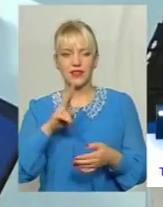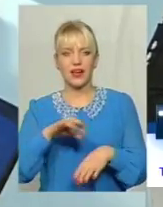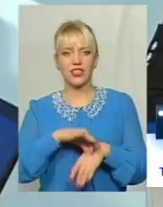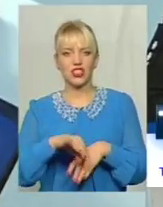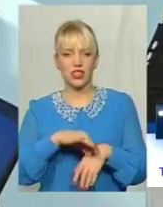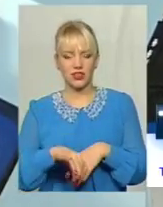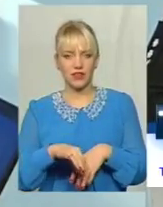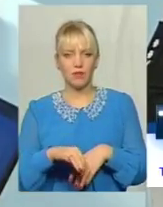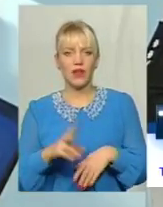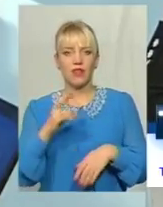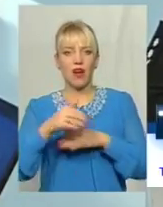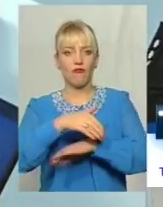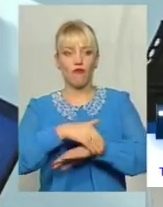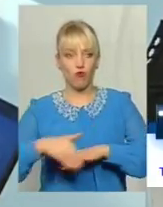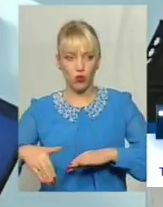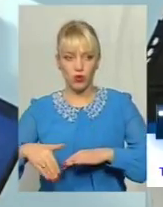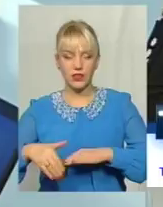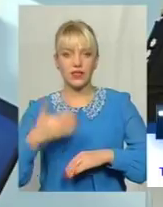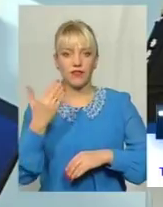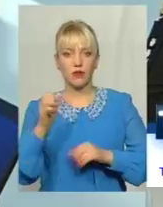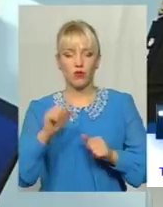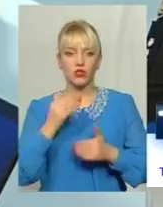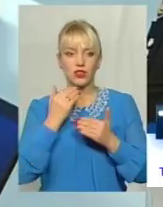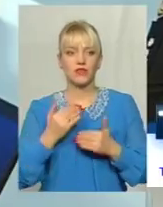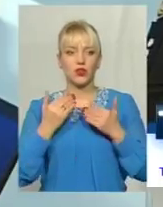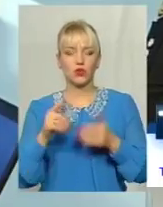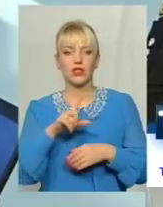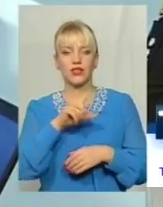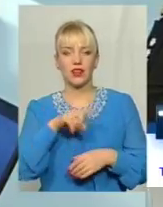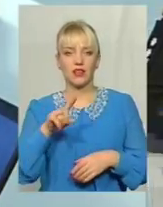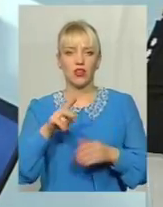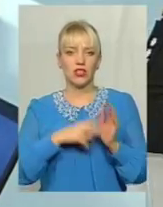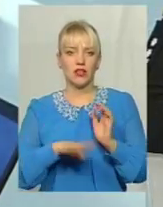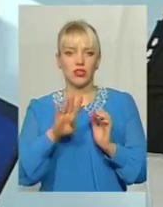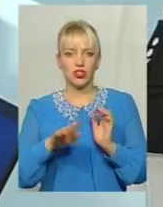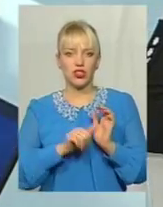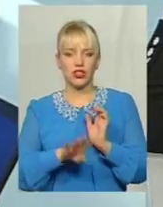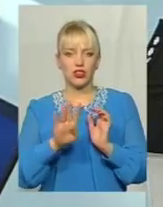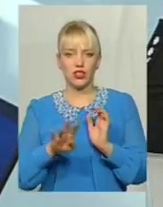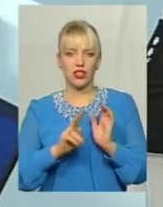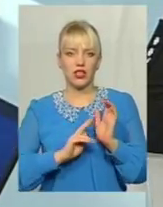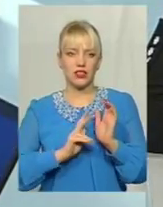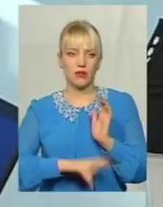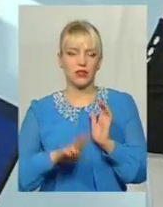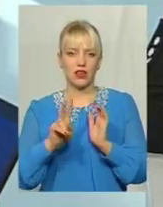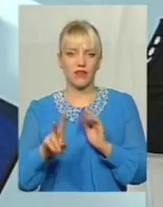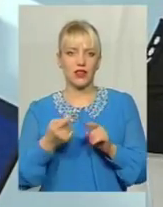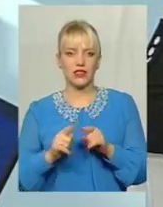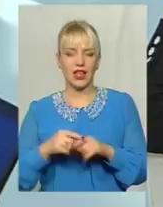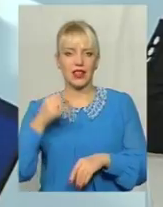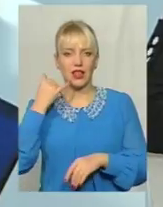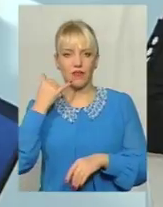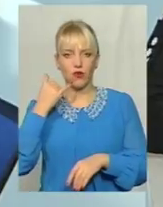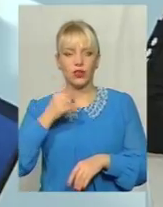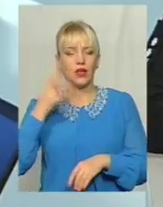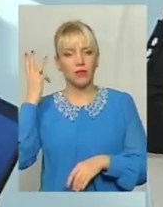насильства на вулиці Ви можете звернутися за телефоном 74 64 72 Це телефон